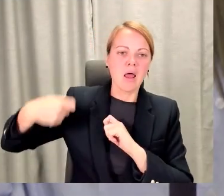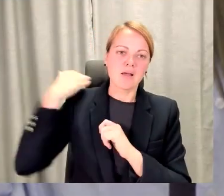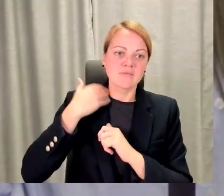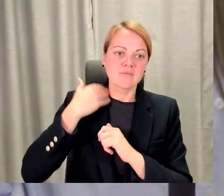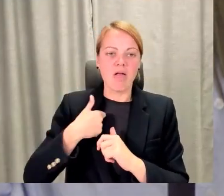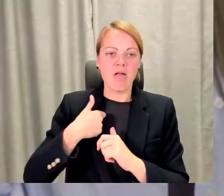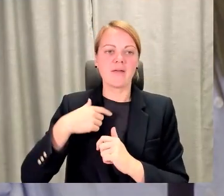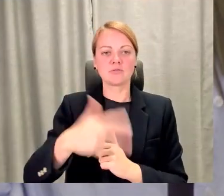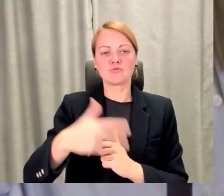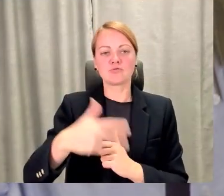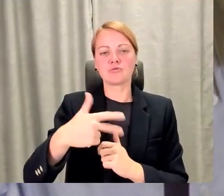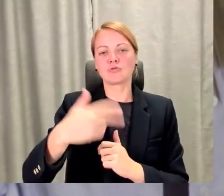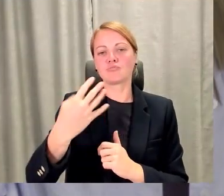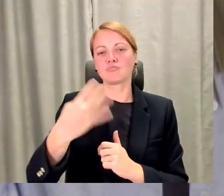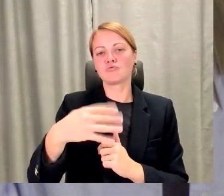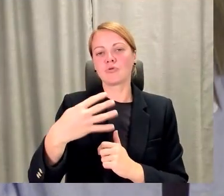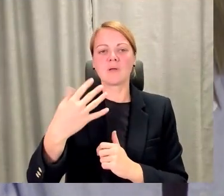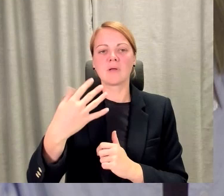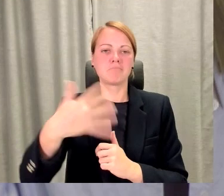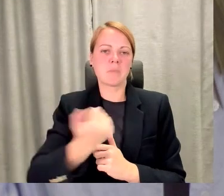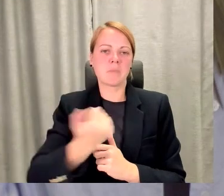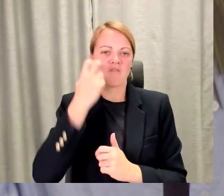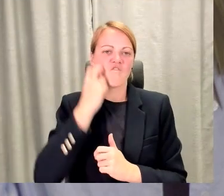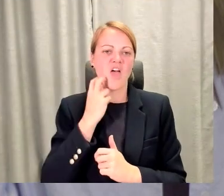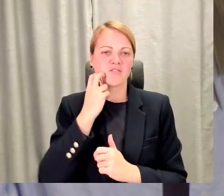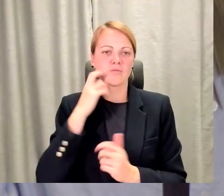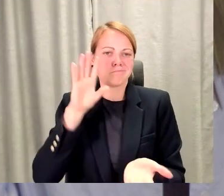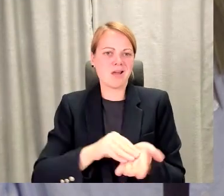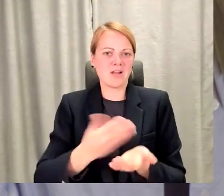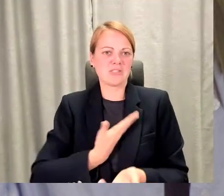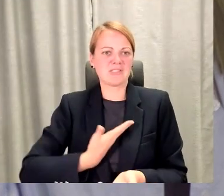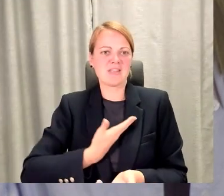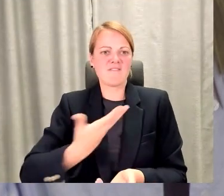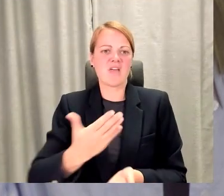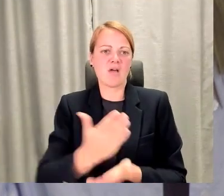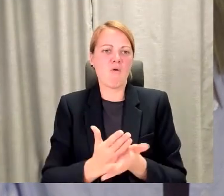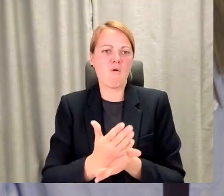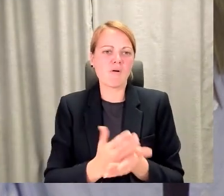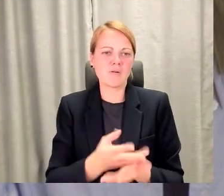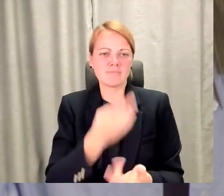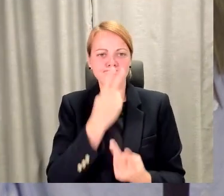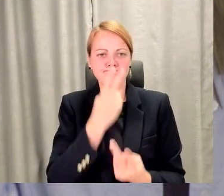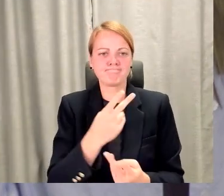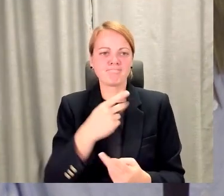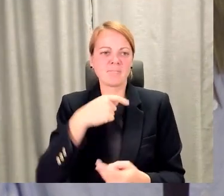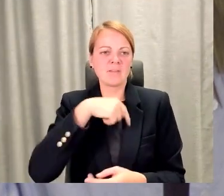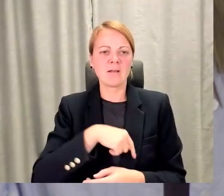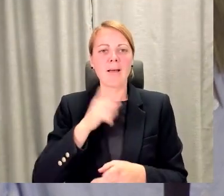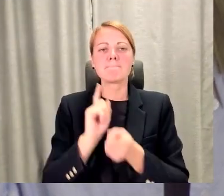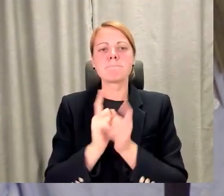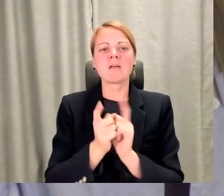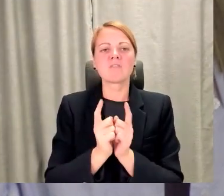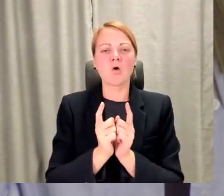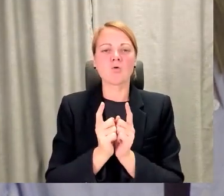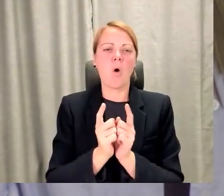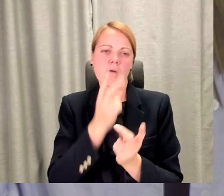vecumu un dzīves pieredzi, ka man ir jābūt, ka tam pedagogam, pedagogiem mācība iestādēja, ja sauciet to, kā gribat, ka tam